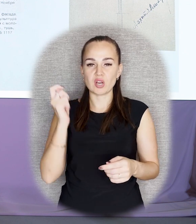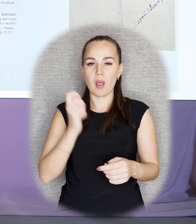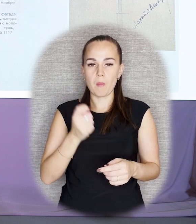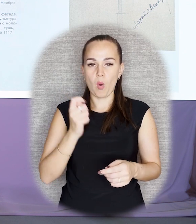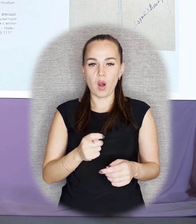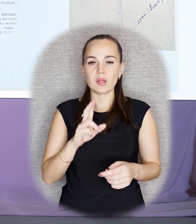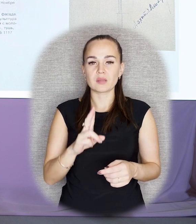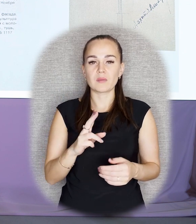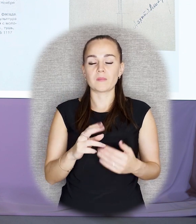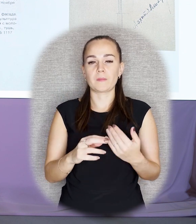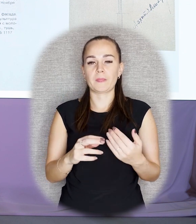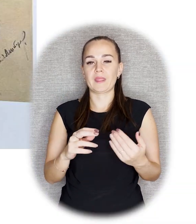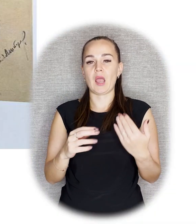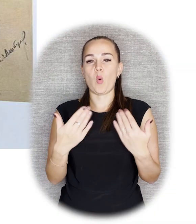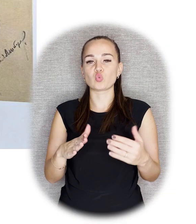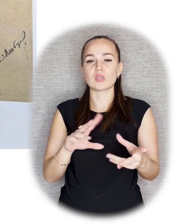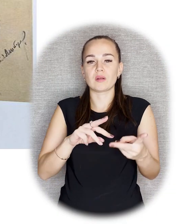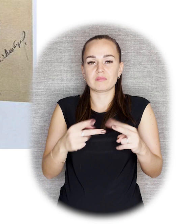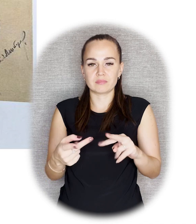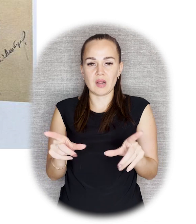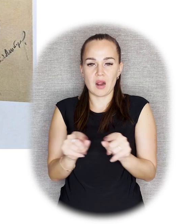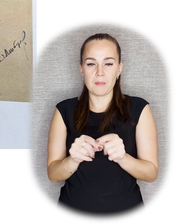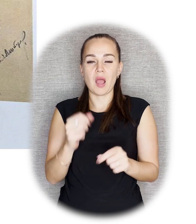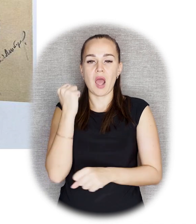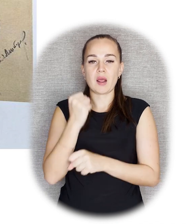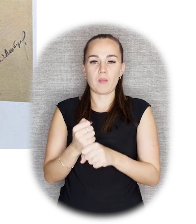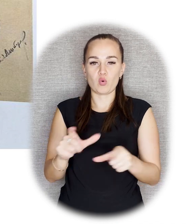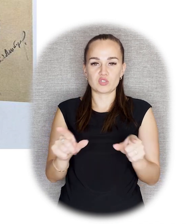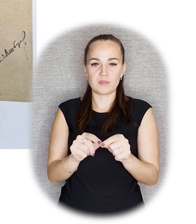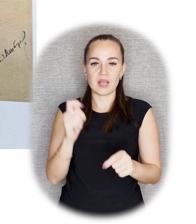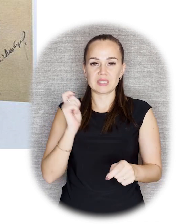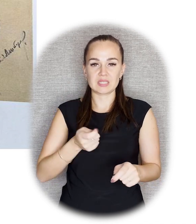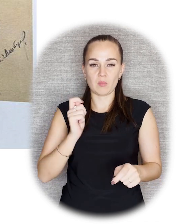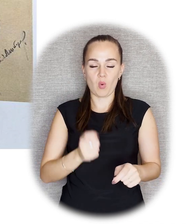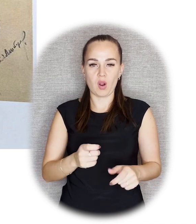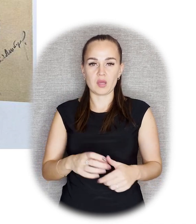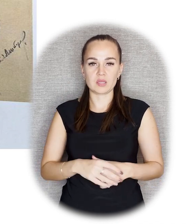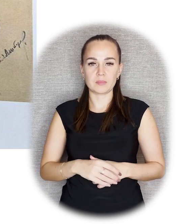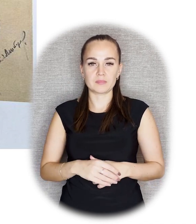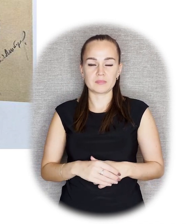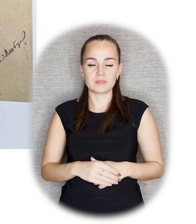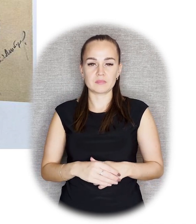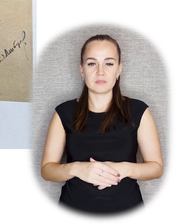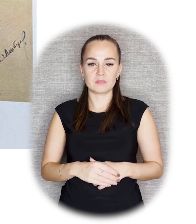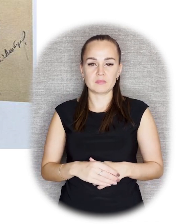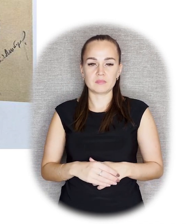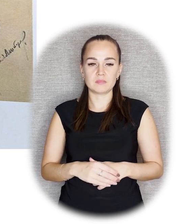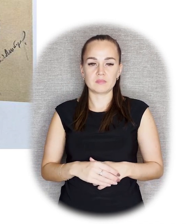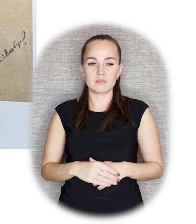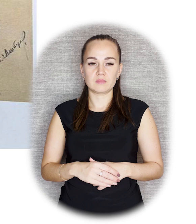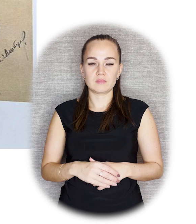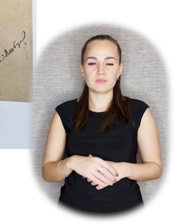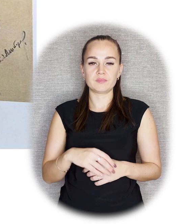молота к фигуре рабочего с молотом. Перед вами эскиз панно Давида Штыренберга, как раз того самого, которого